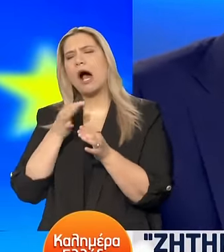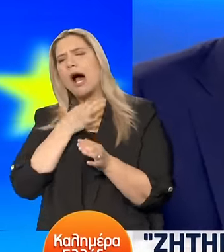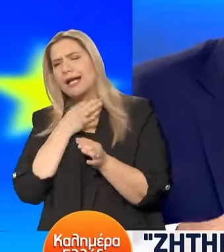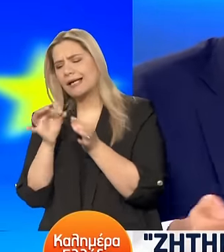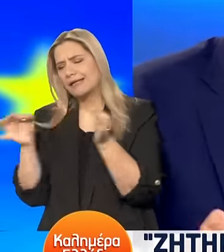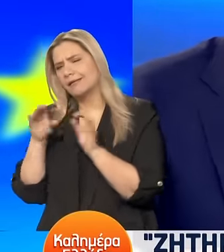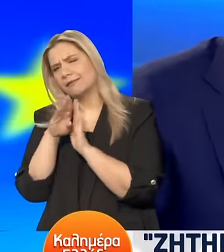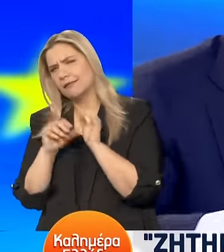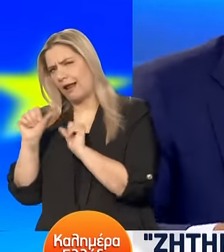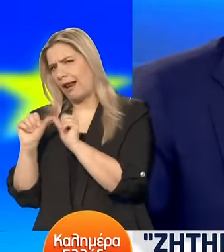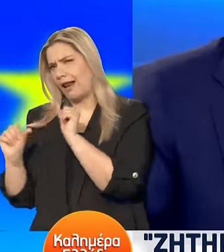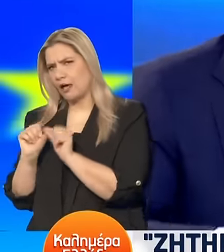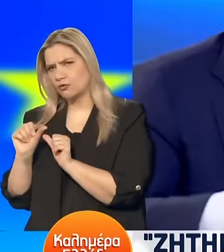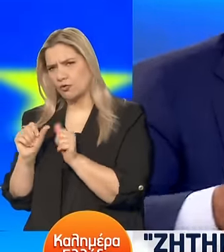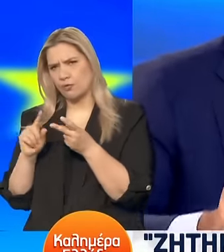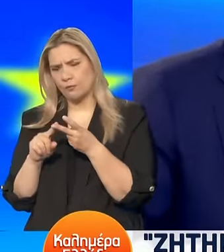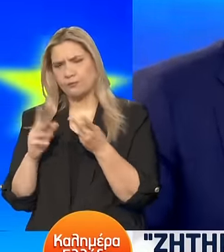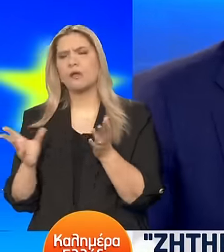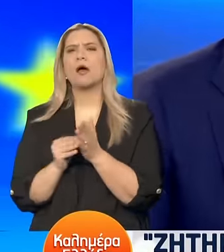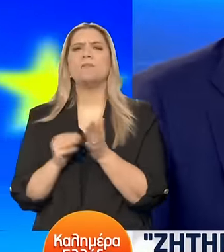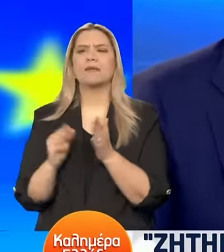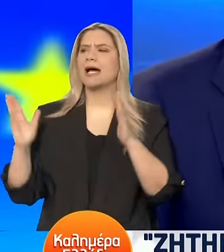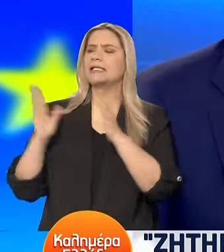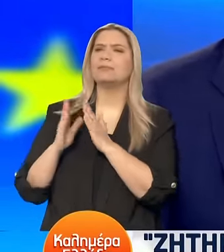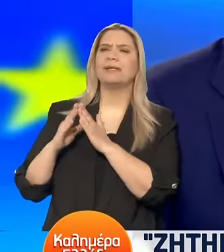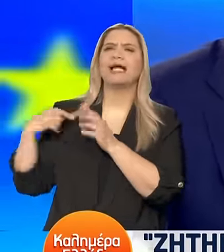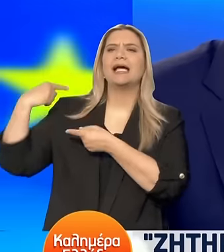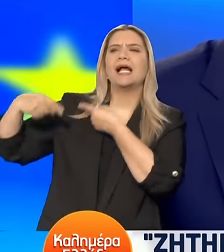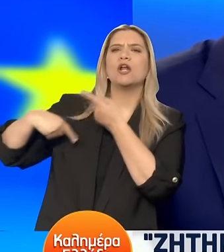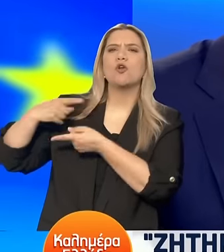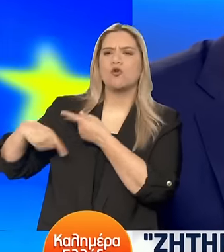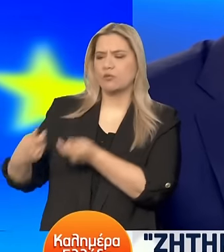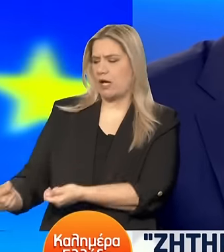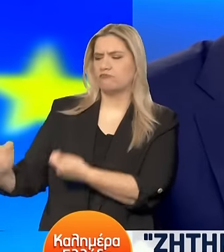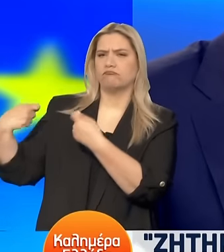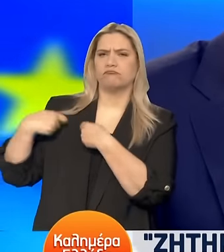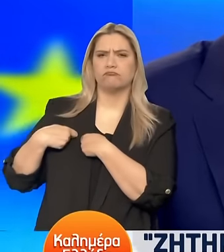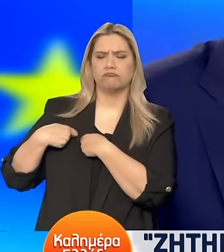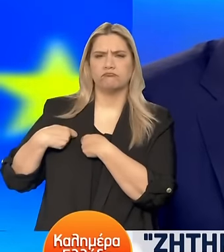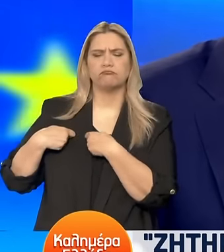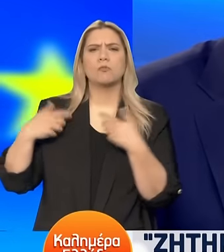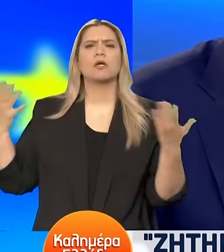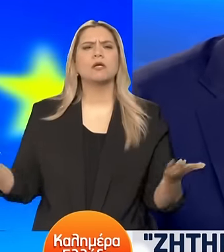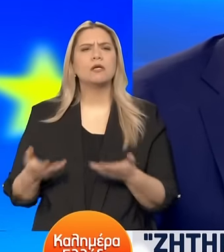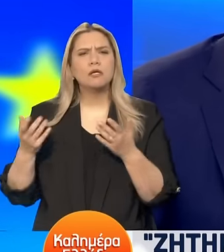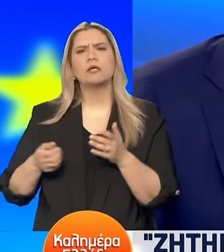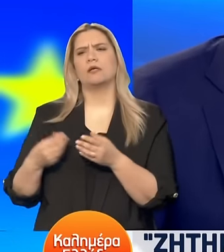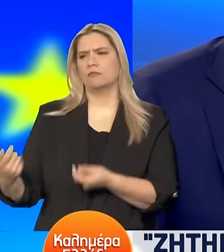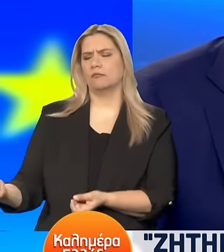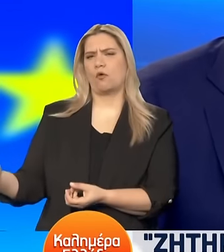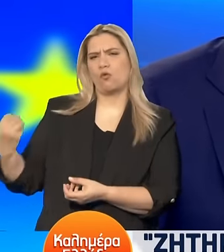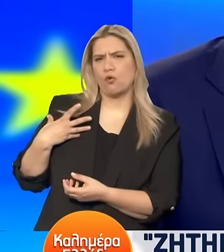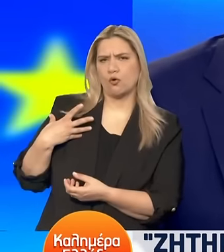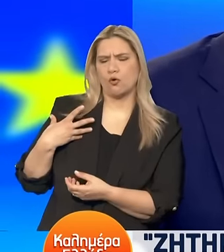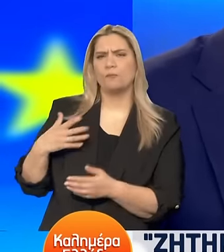ελκυστικό Έχει κάποιος κληρονομήσει Από τους γονείς του Έχει πάρει με γονική παροχή Ένα κλειστό